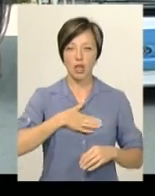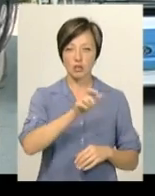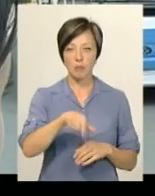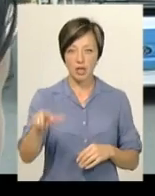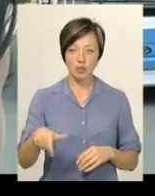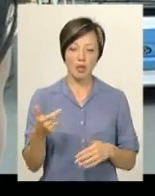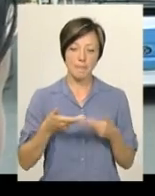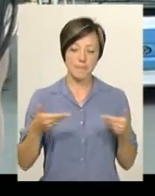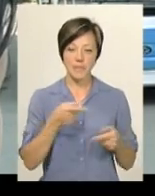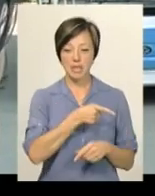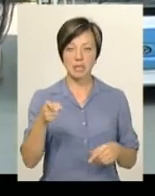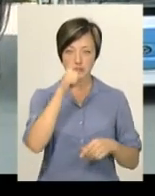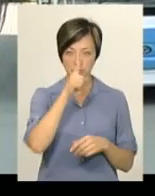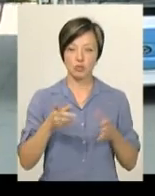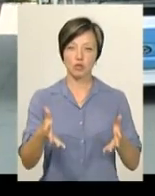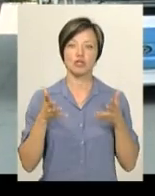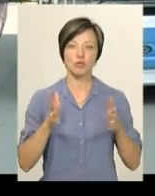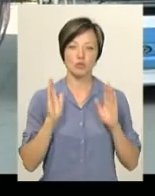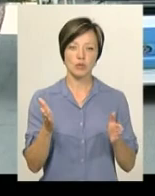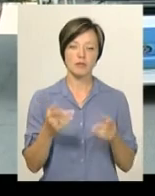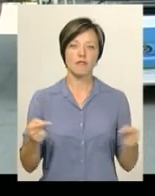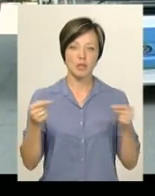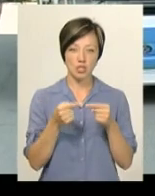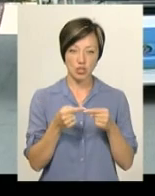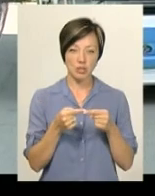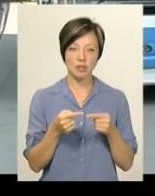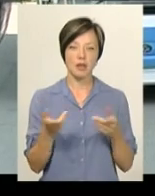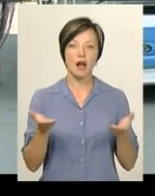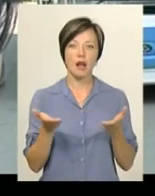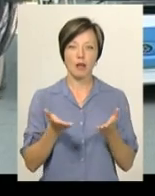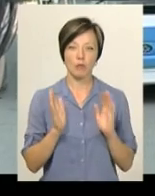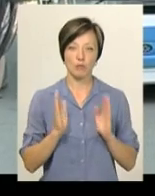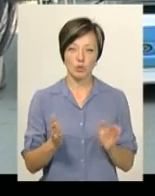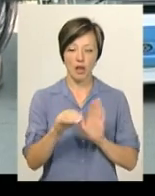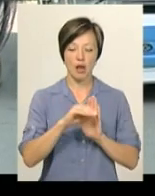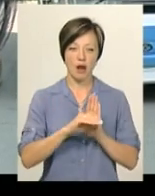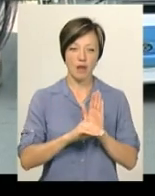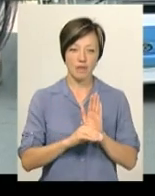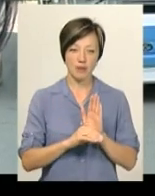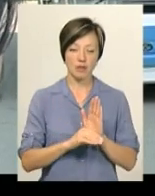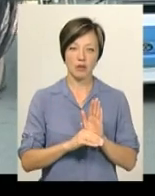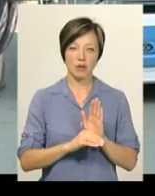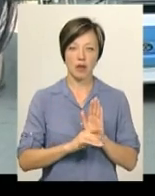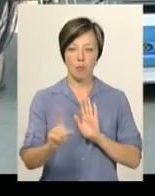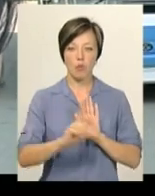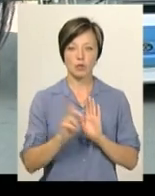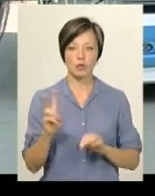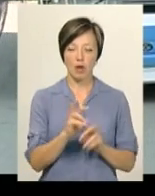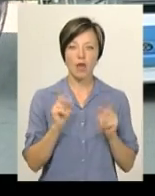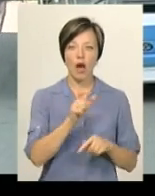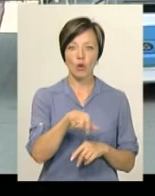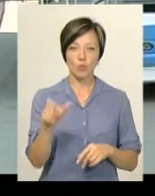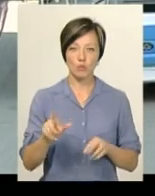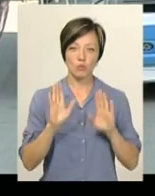буквально на протязі місяця чітко вже будемо визначитися, який буде графікованість, як буде людям